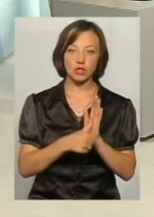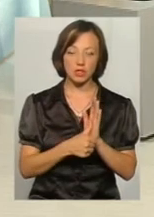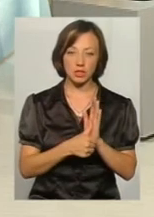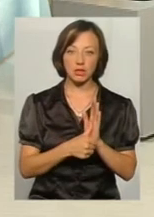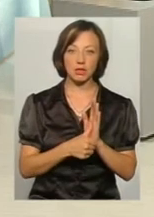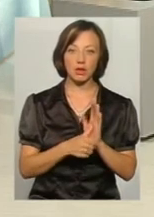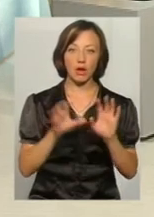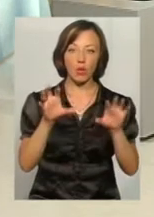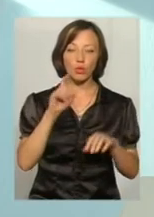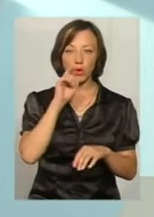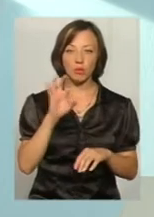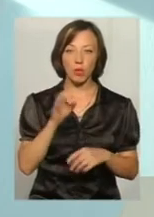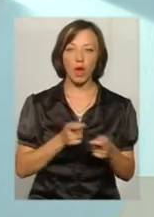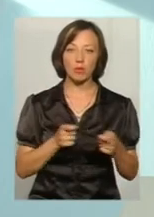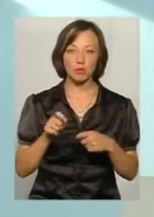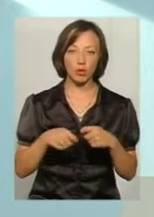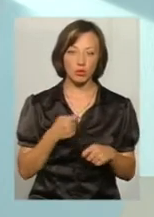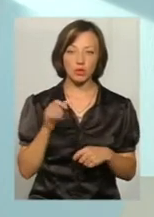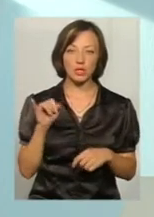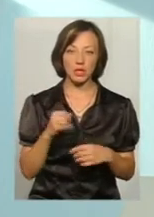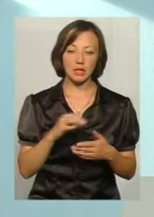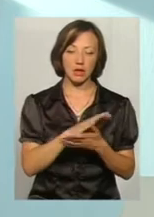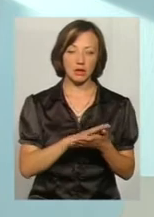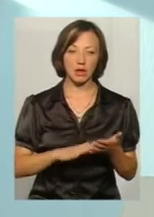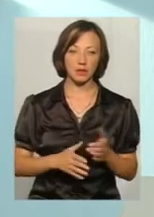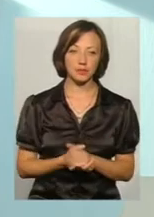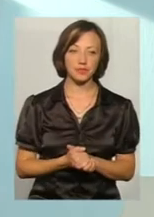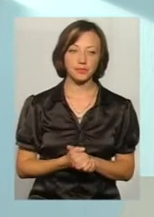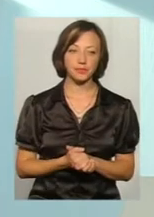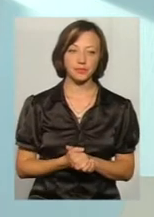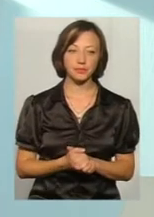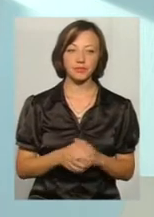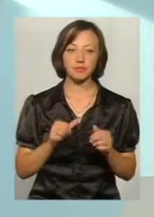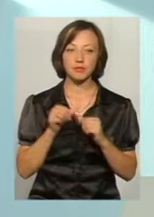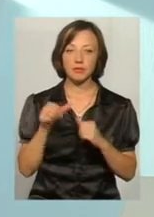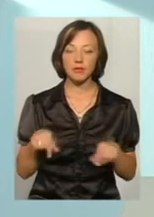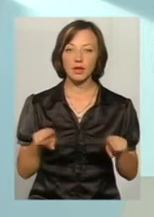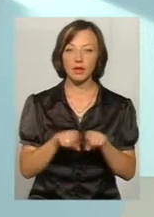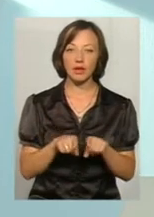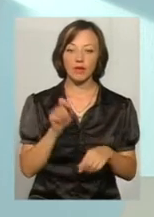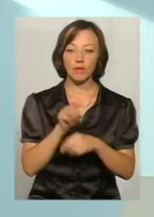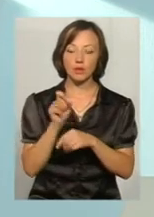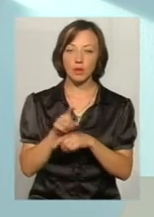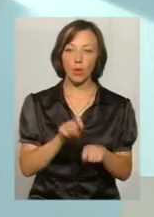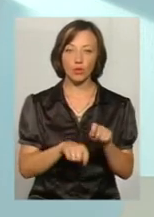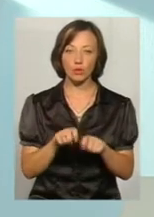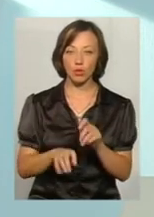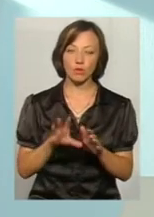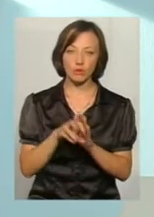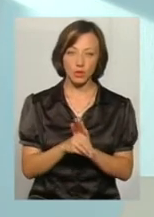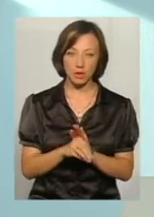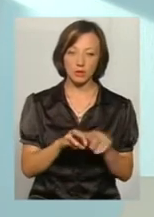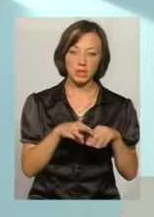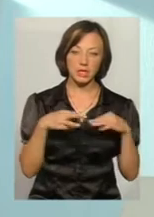Кодексу України про адмінправопорушення і так далі. Дійсно, крім того, такі функції контролю, скажімо так, включаються як